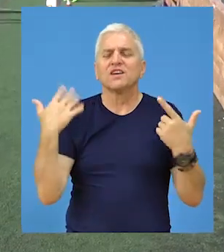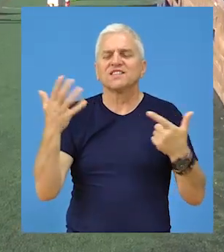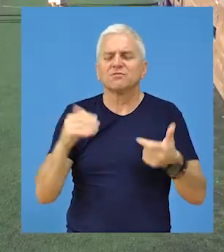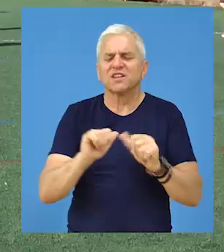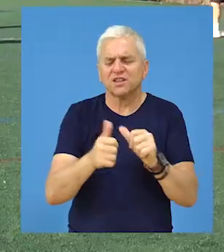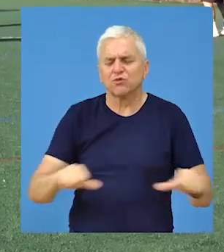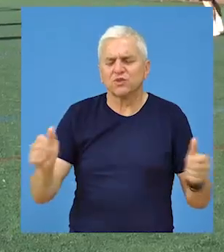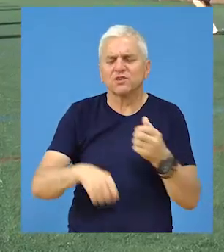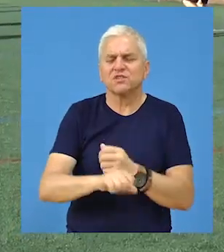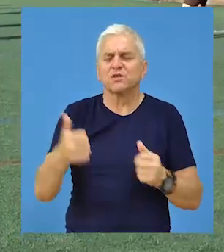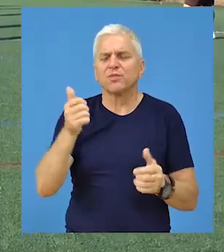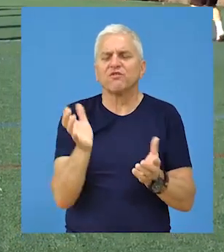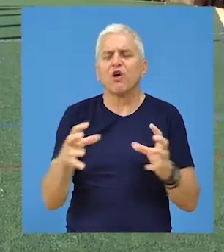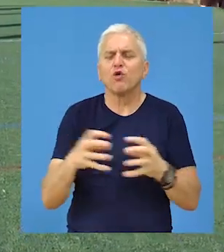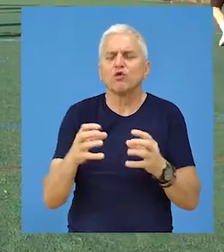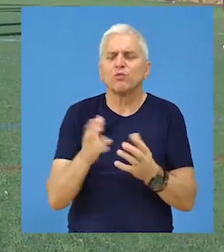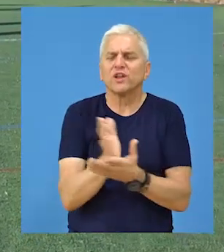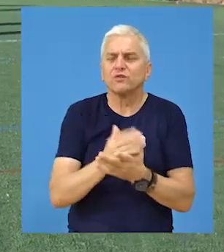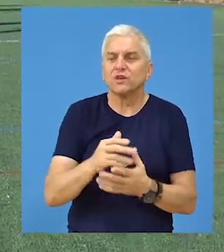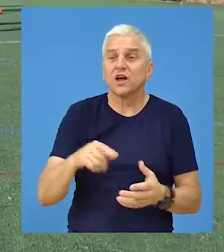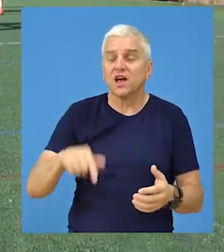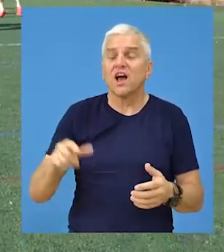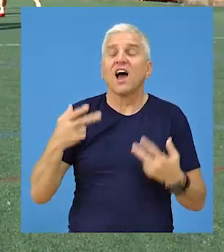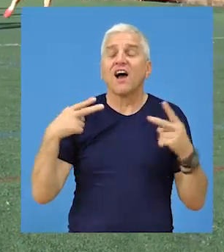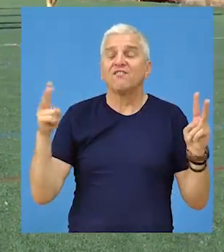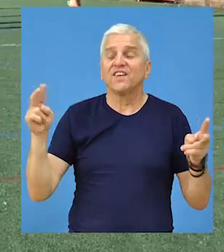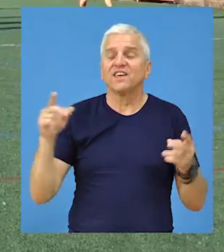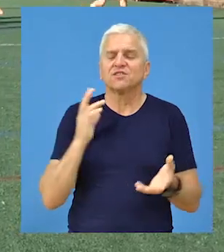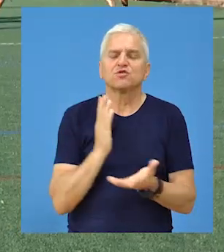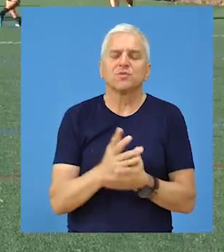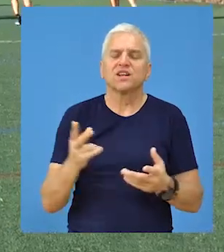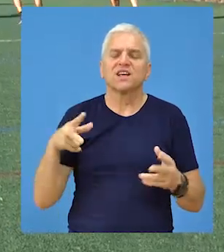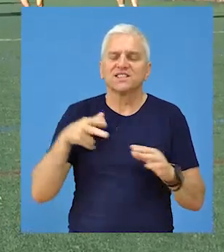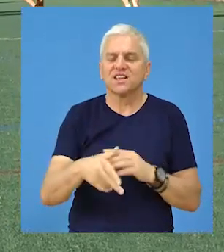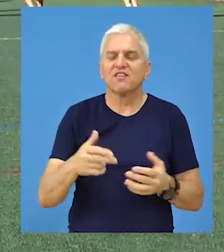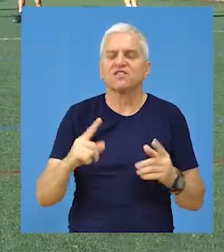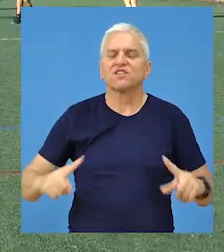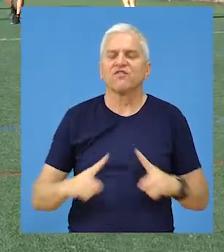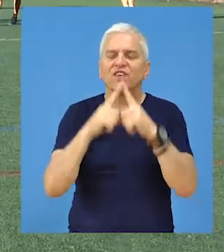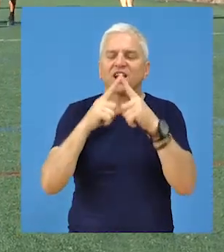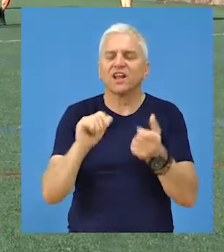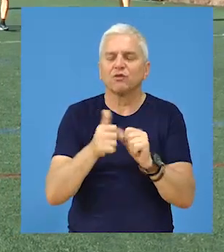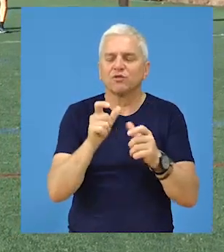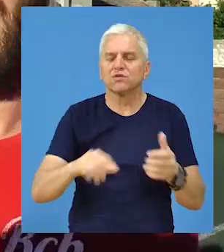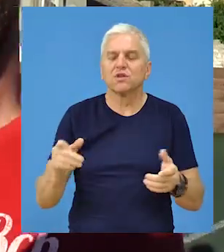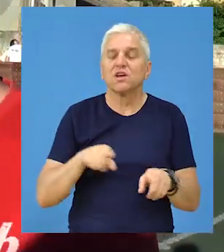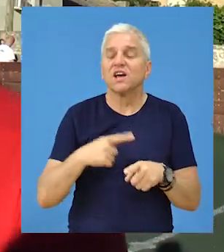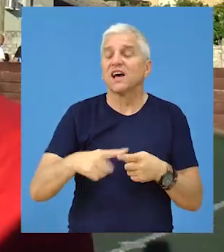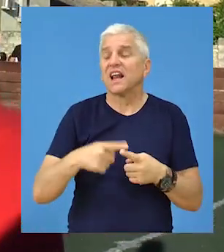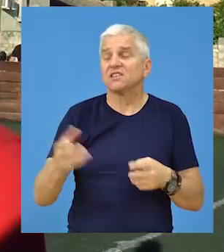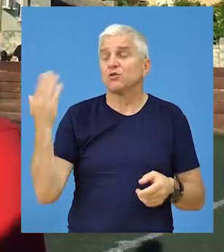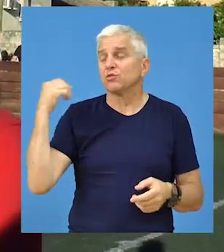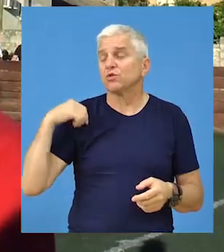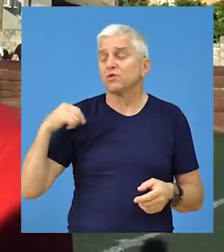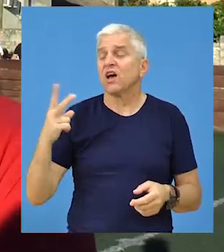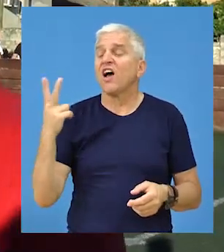70 utakmica u prvoj grupnoj fazi takmičenja dok su u toku vikenda odigrane završne finalne utakmice. Za razliku od